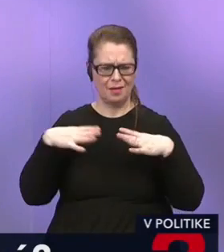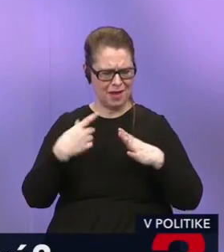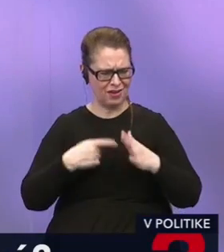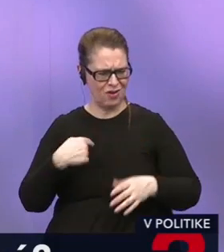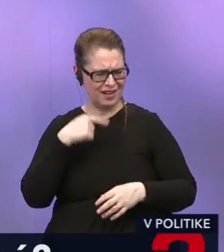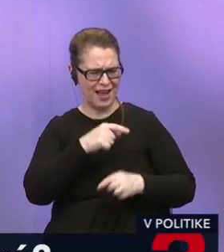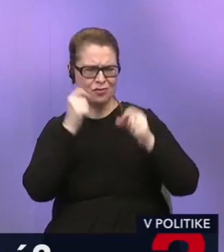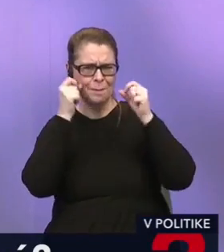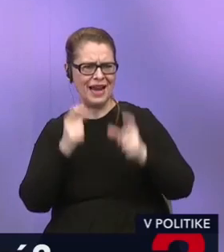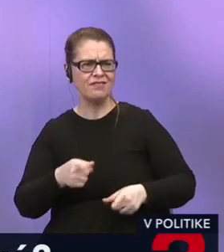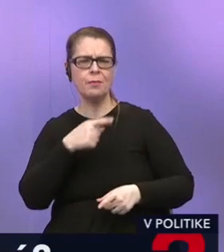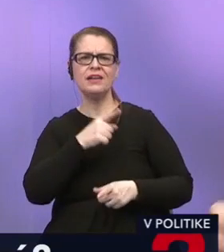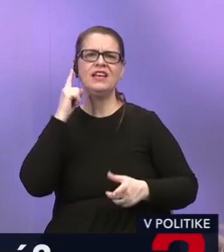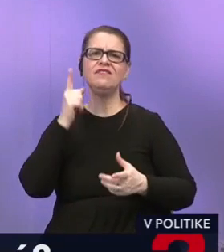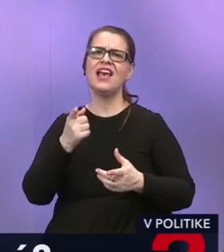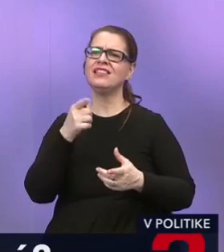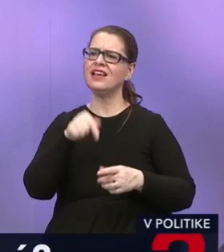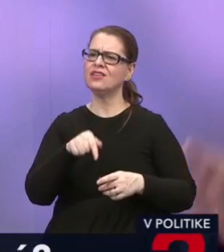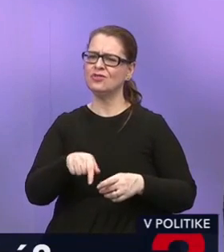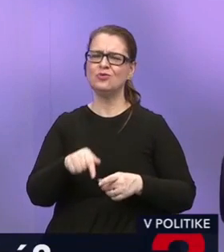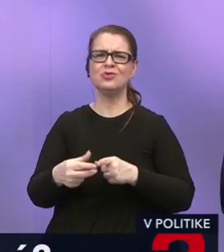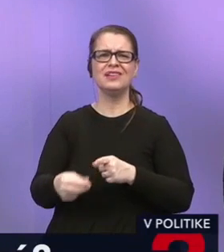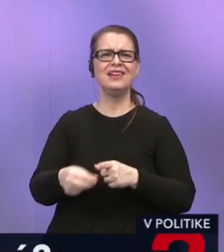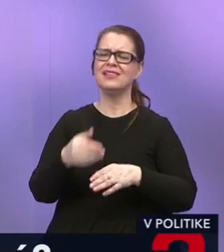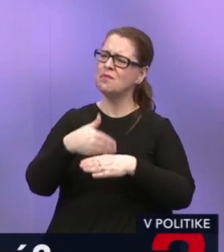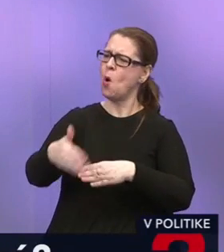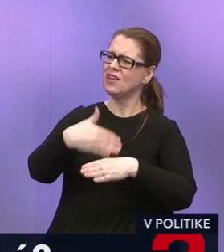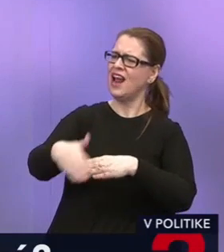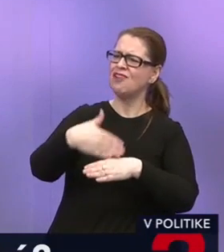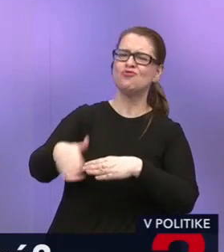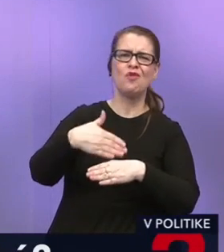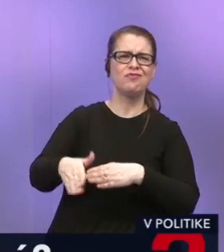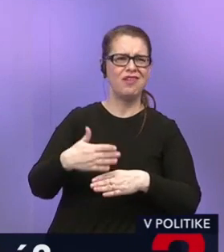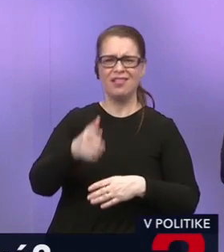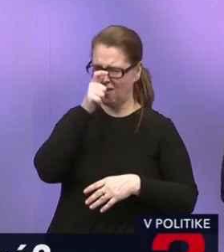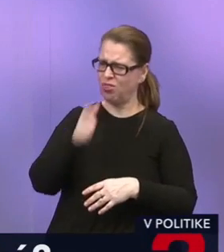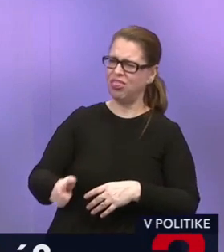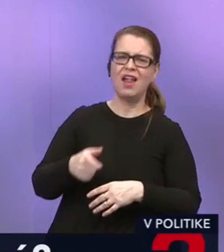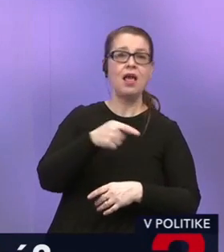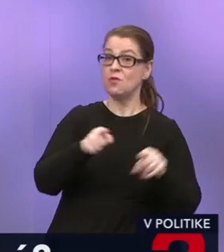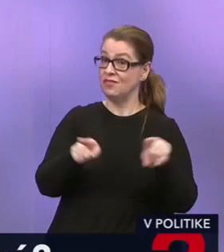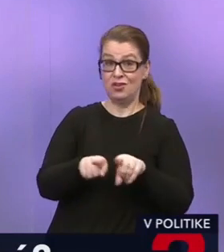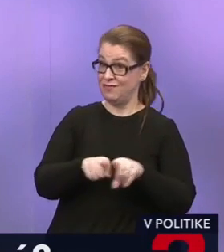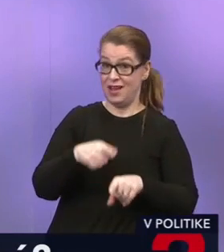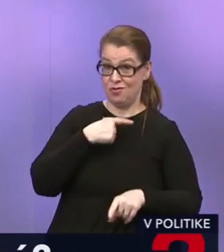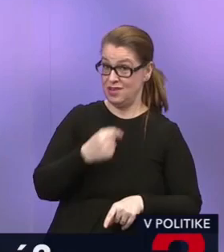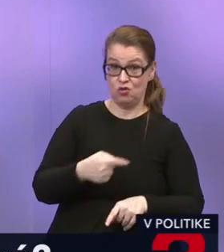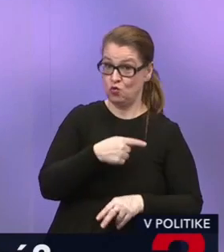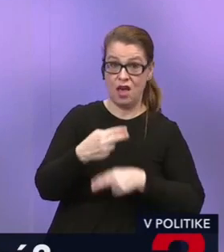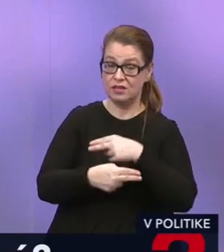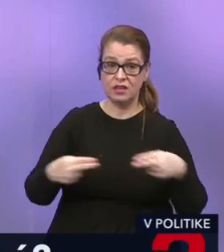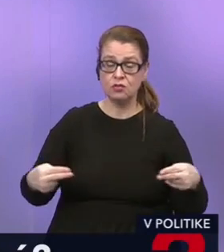čudujem, že vy dokážete v tejto strategii cynické pokračovať ďalej, lebo vy v podstate takisto nesúhlasíte s touto zmluvou.